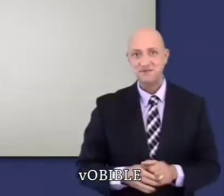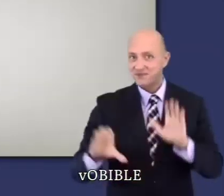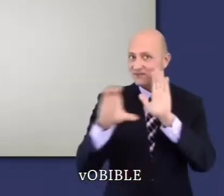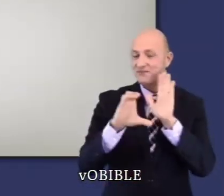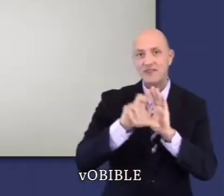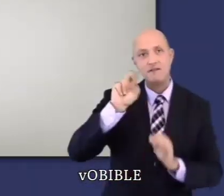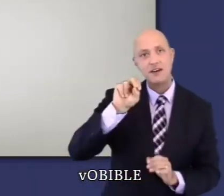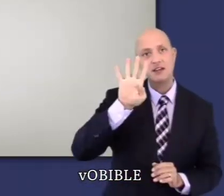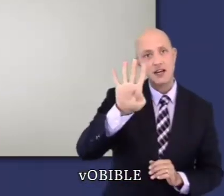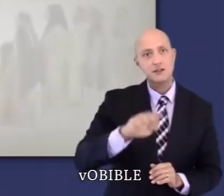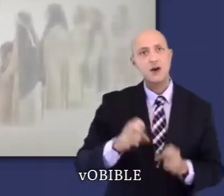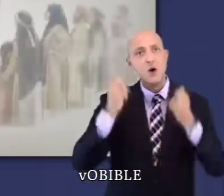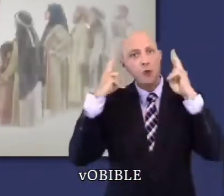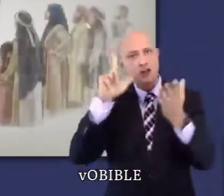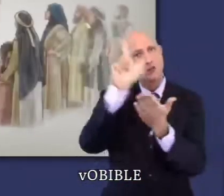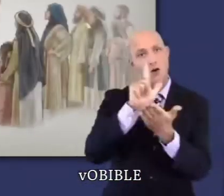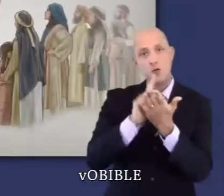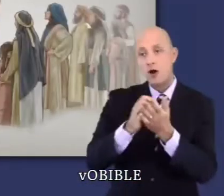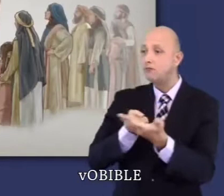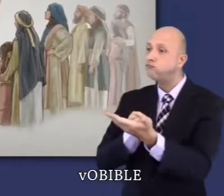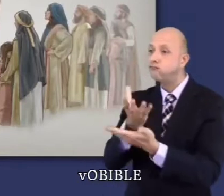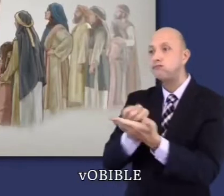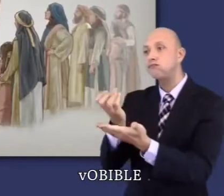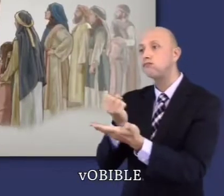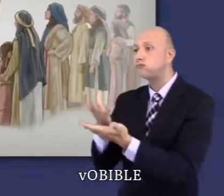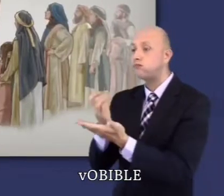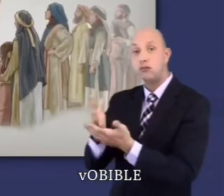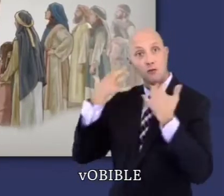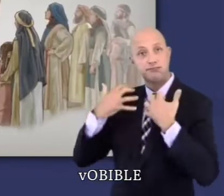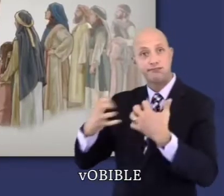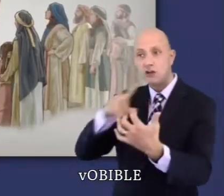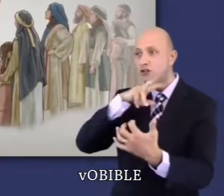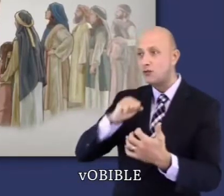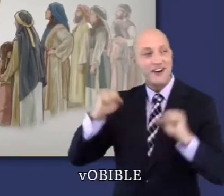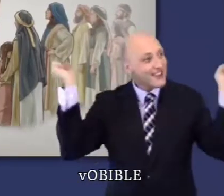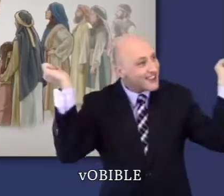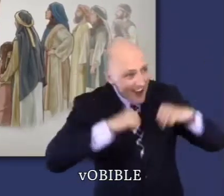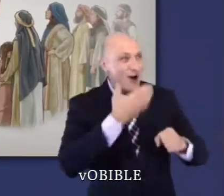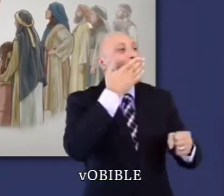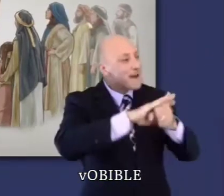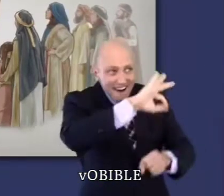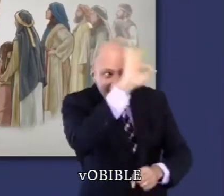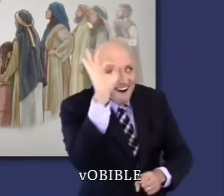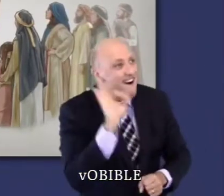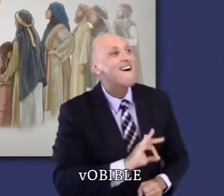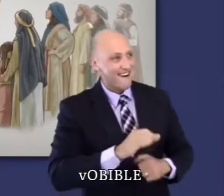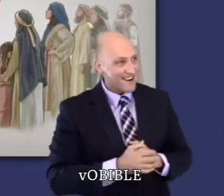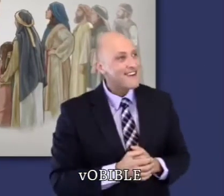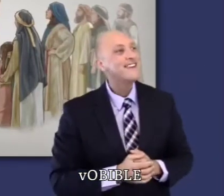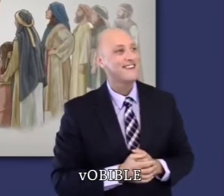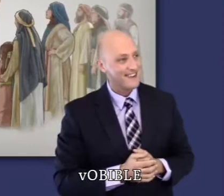Dans le chapitre 24, Moïse lit le livre de l'Alliance au peuple qui déclare alors « Tout ce qu'a dit Jéhovah,